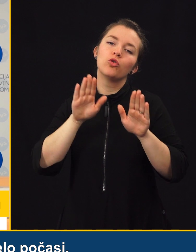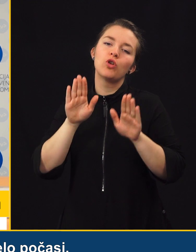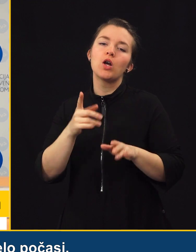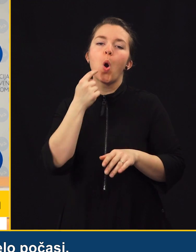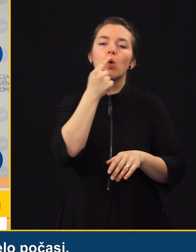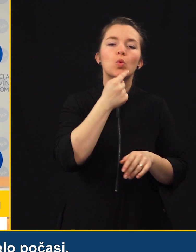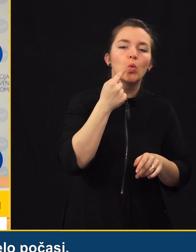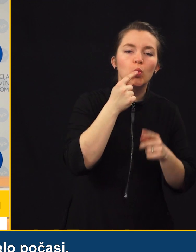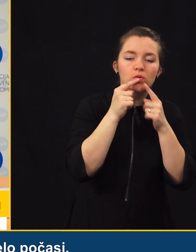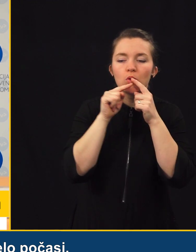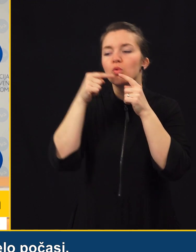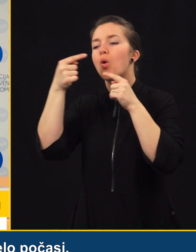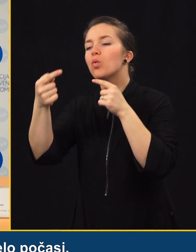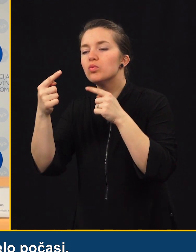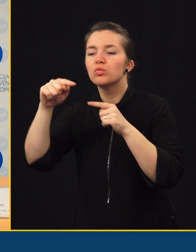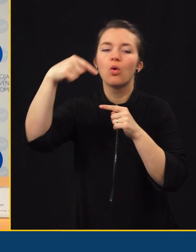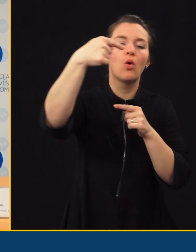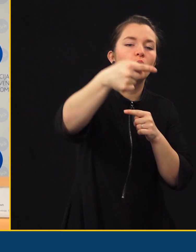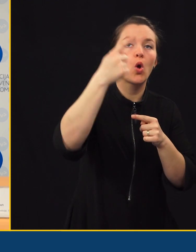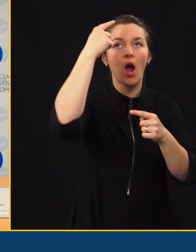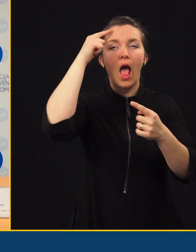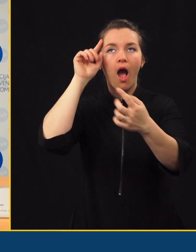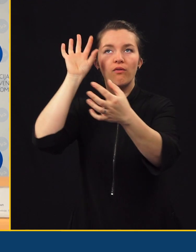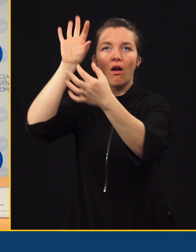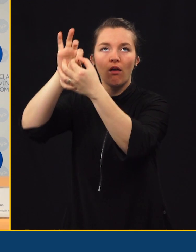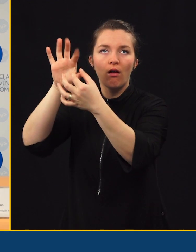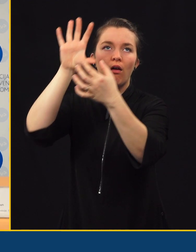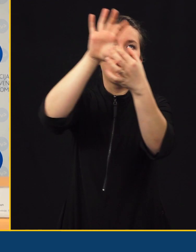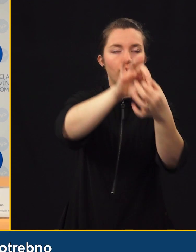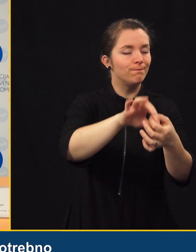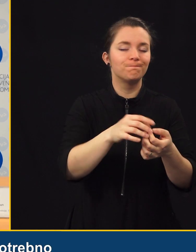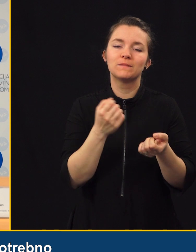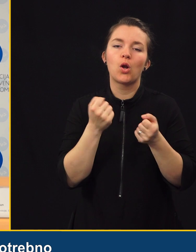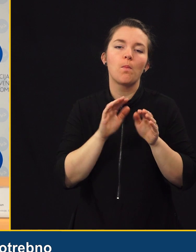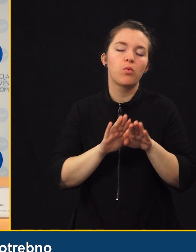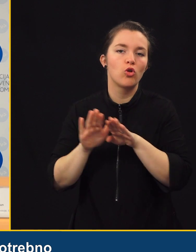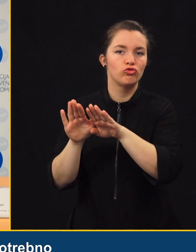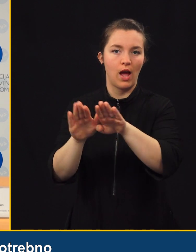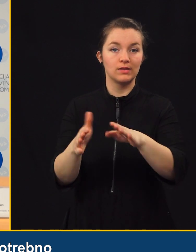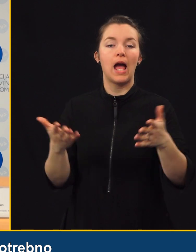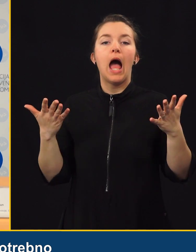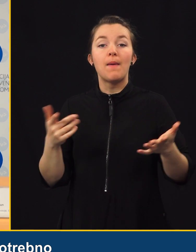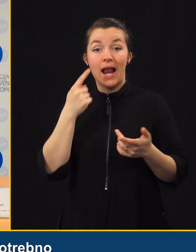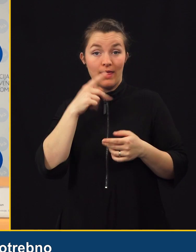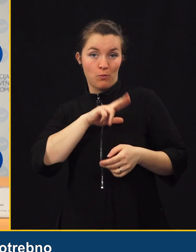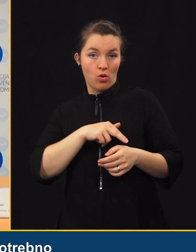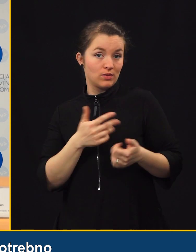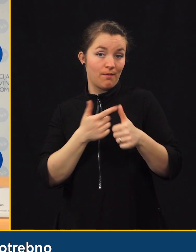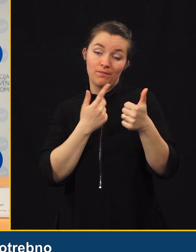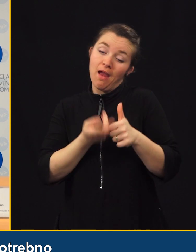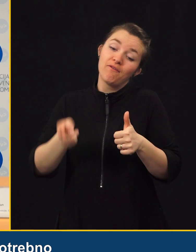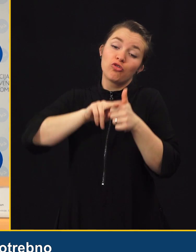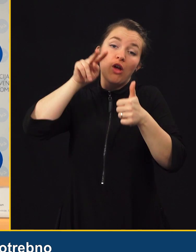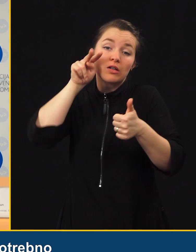od ust do ust, od glave do glave. In kar se policije tiče, ne seveda je. To še več